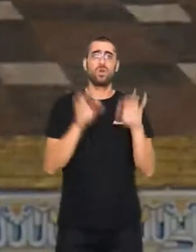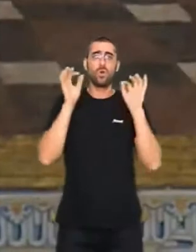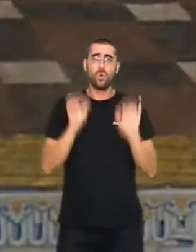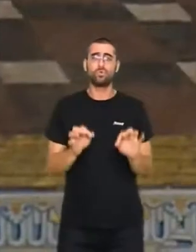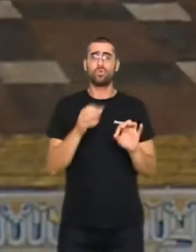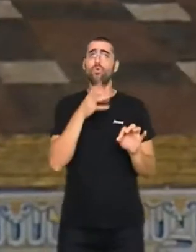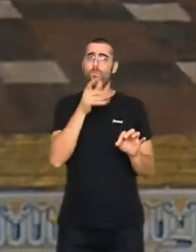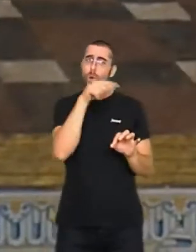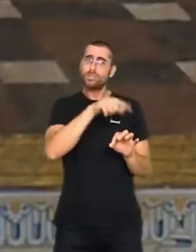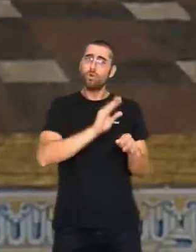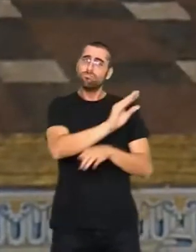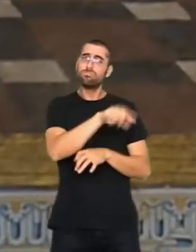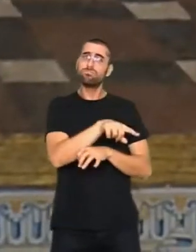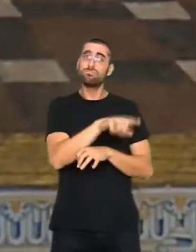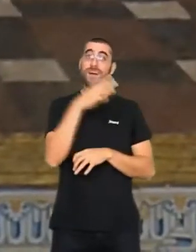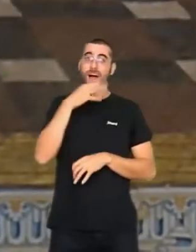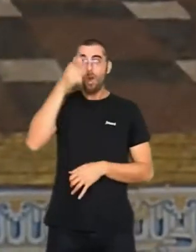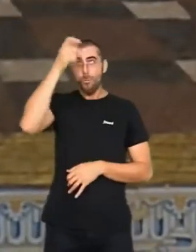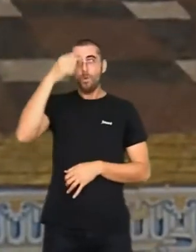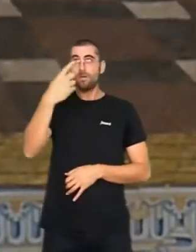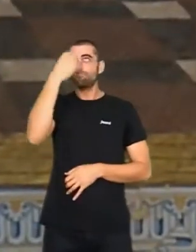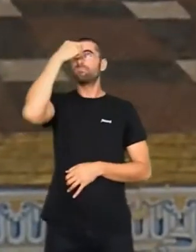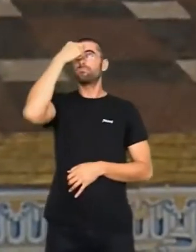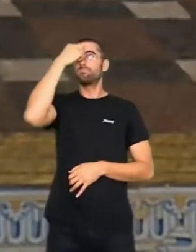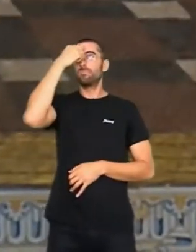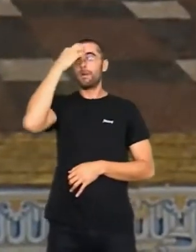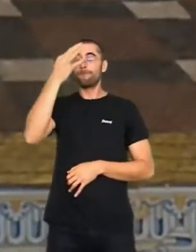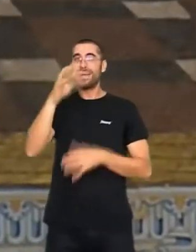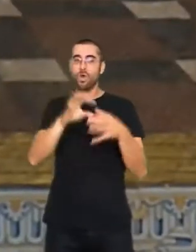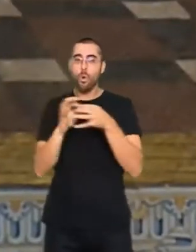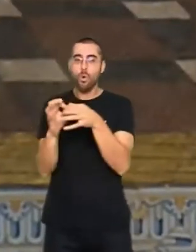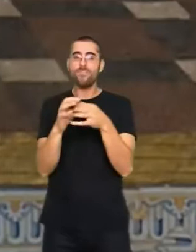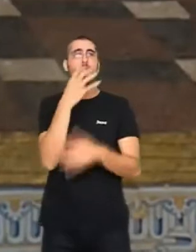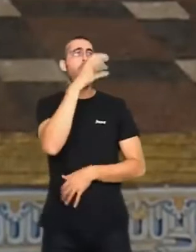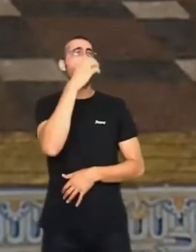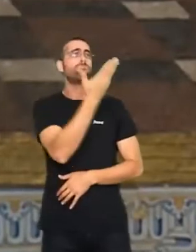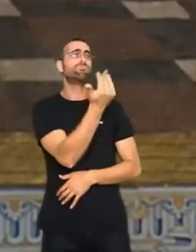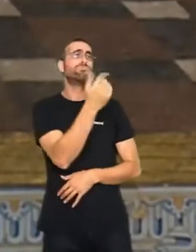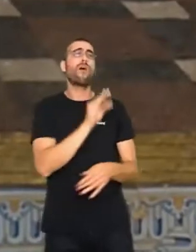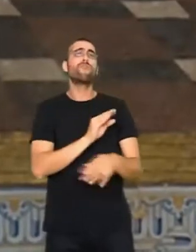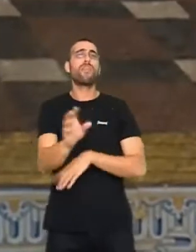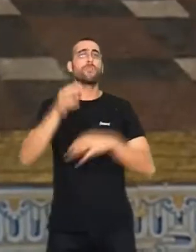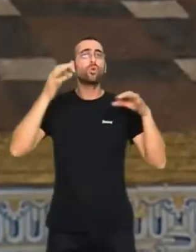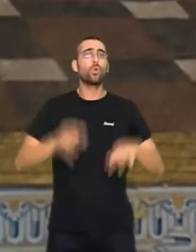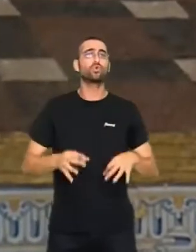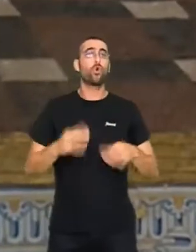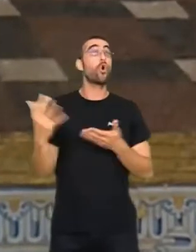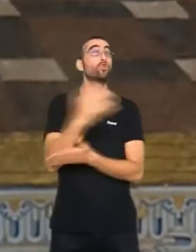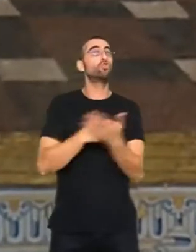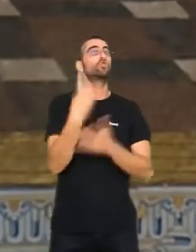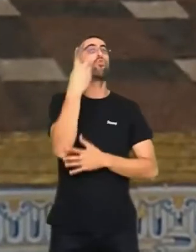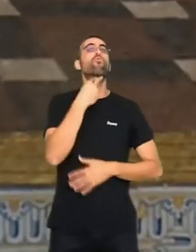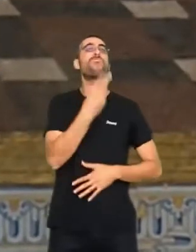reivindicació. Ara hi un poble conscient i unit en la reclamació. Tots a una veu.